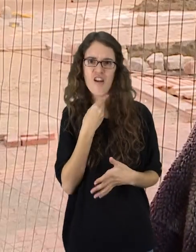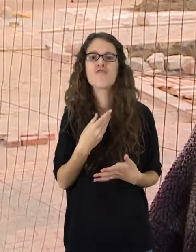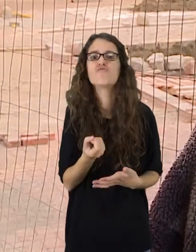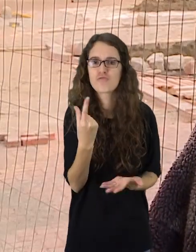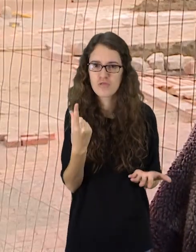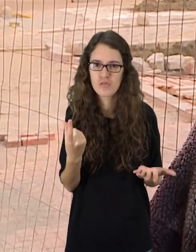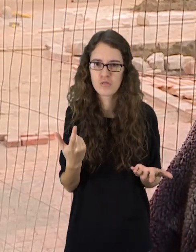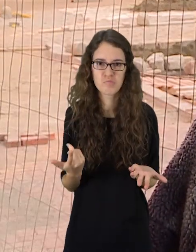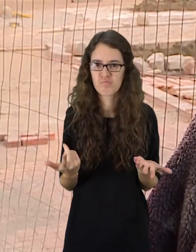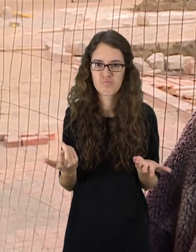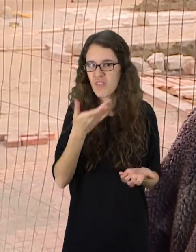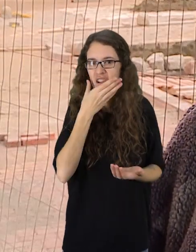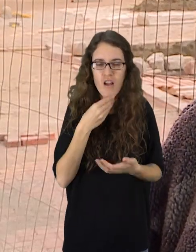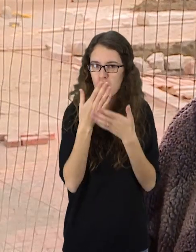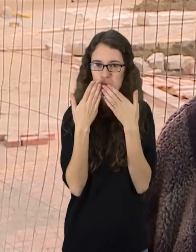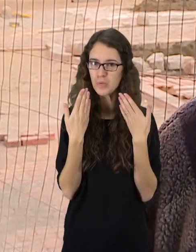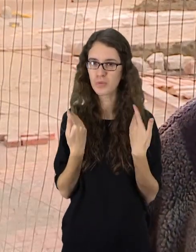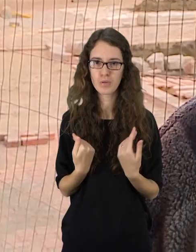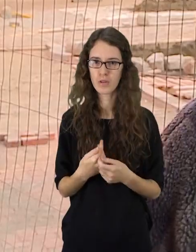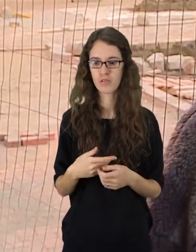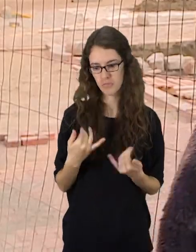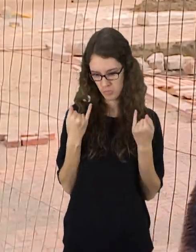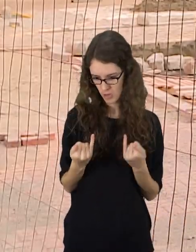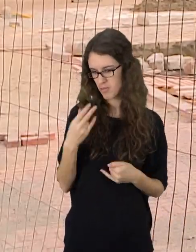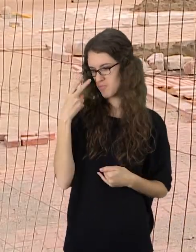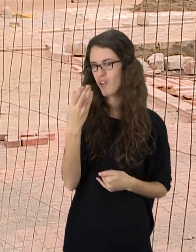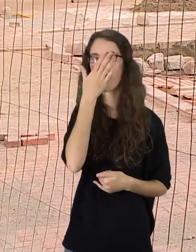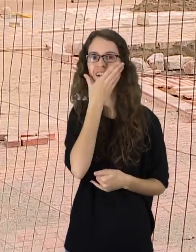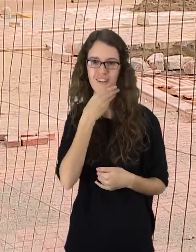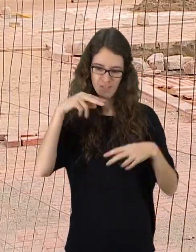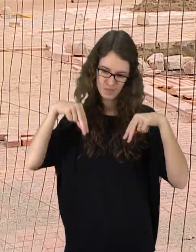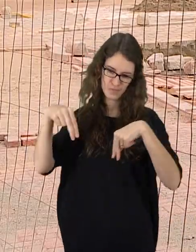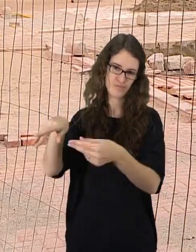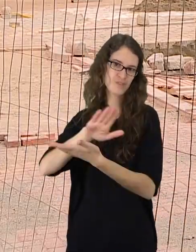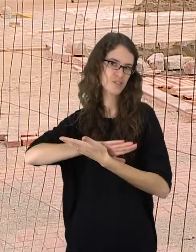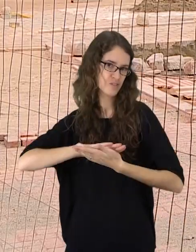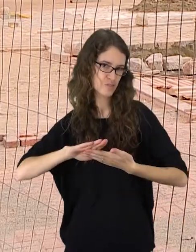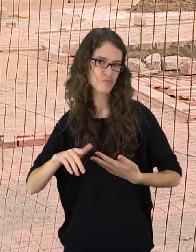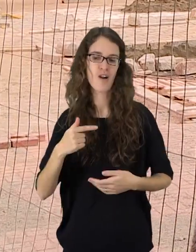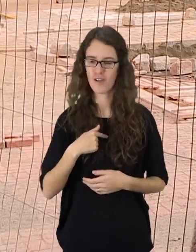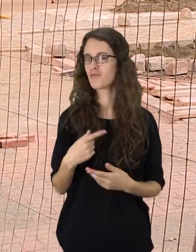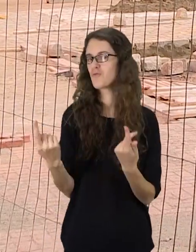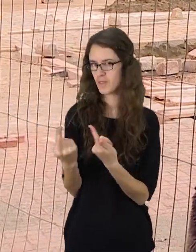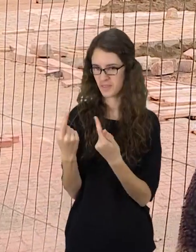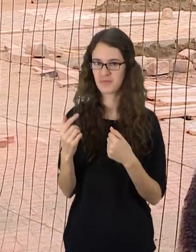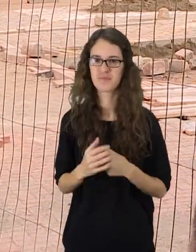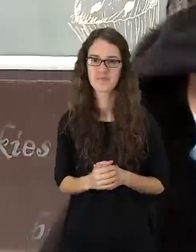gružas? Šiokie gružas ir kai tikot labai gražiai. Aš te pilnumą jau šitą.